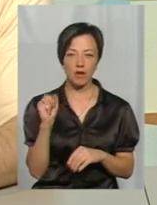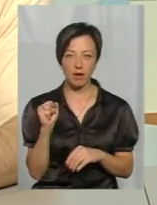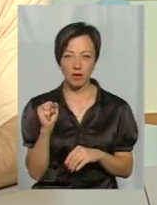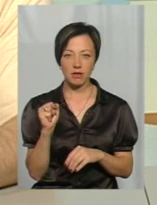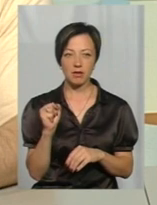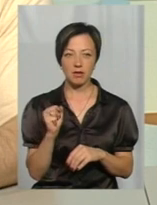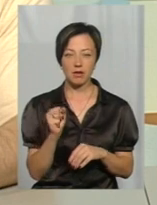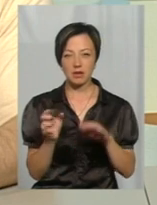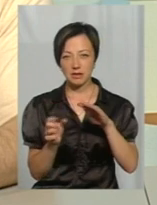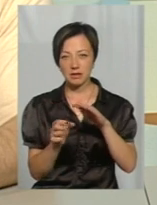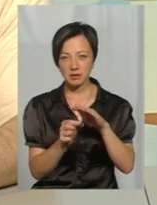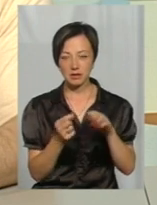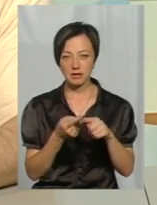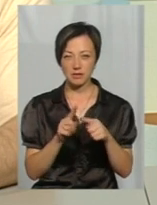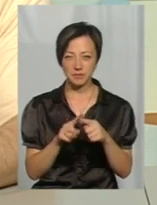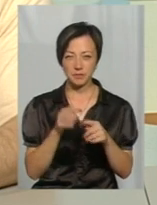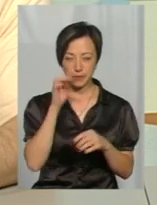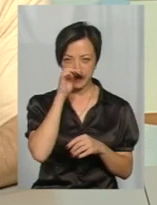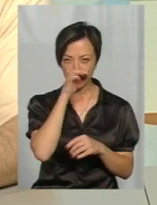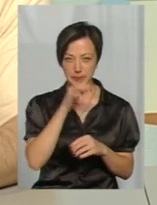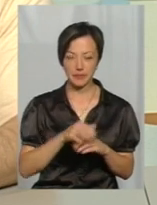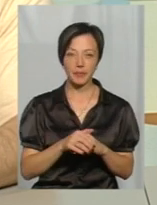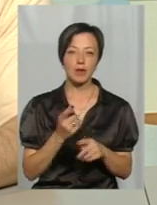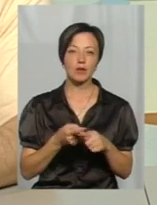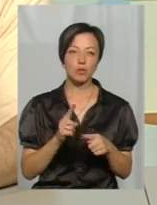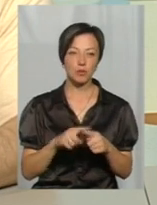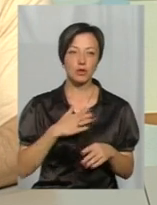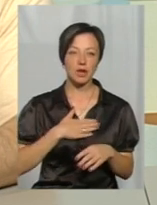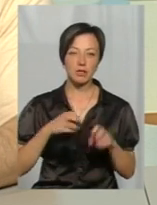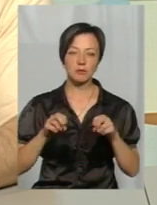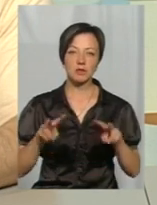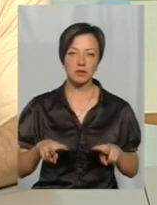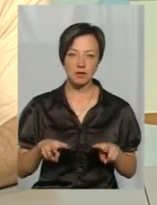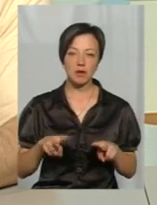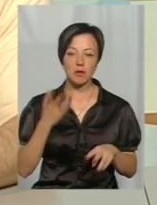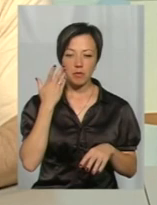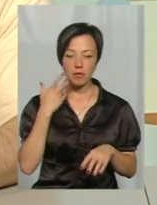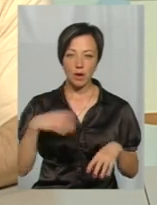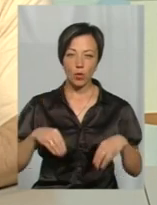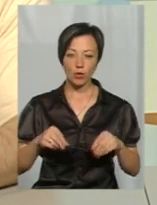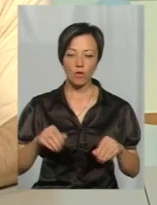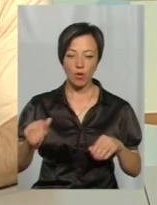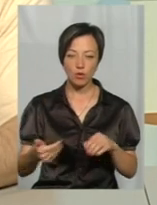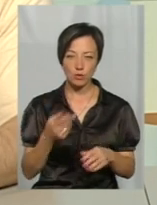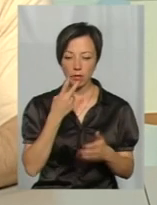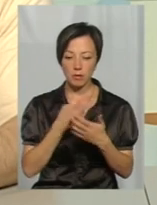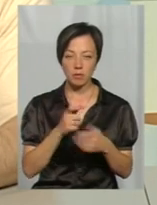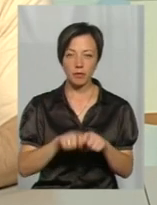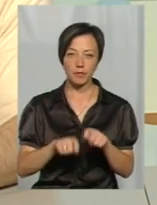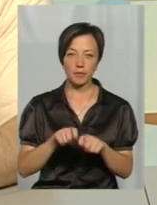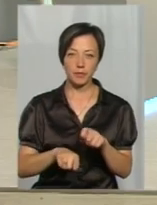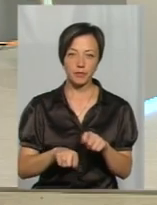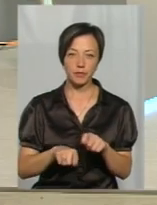підгризаюча, листогрозуча совка. Тому наші спеціалісти при грунтових розкопках, при